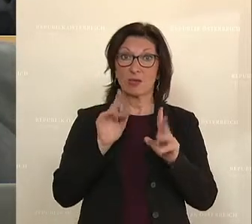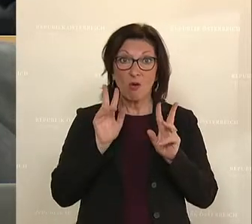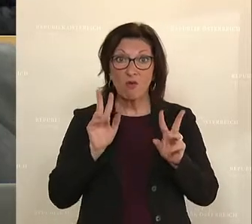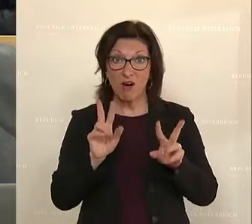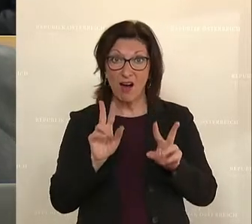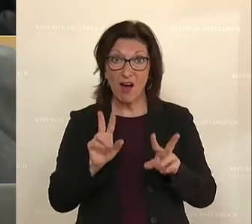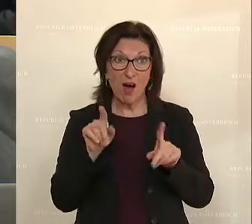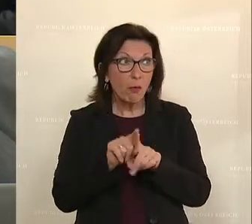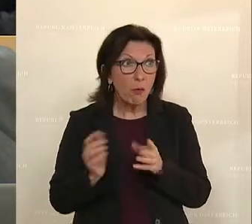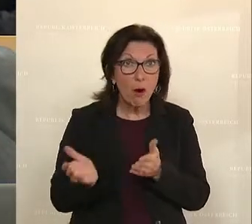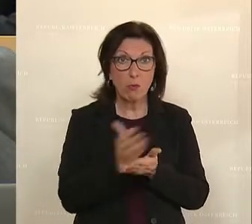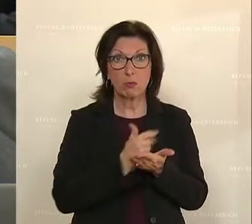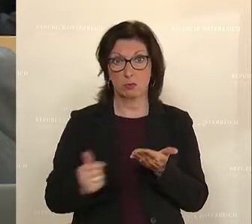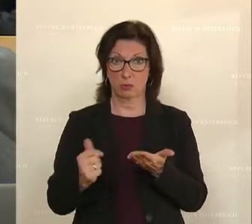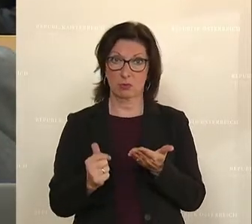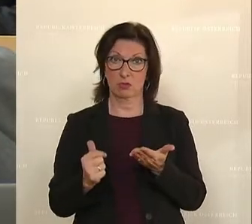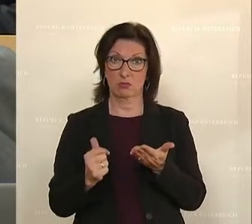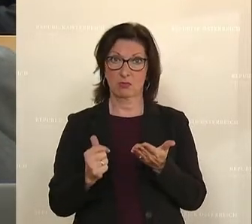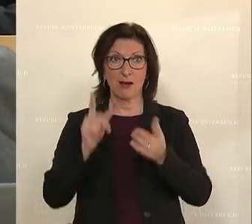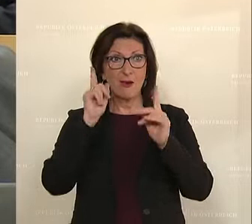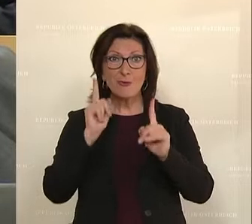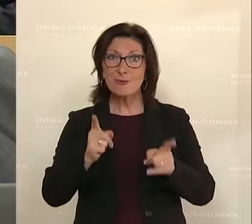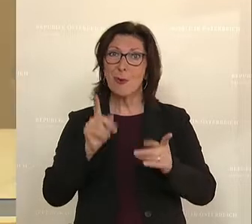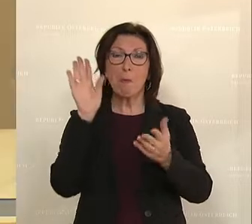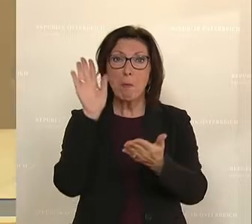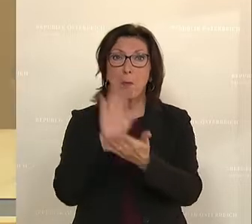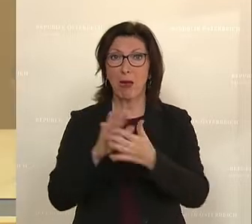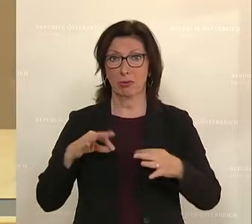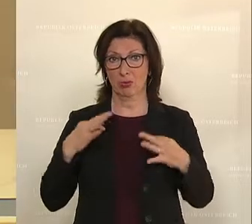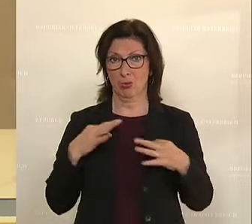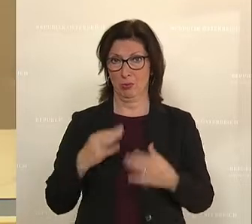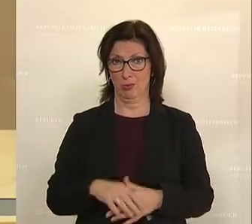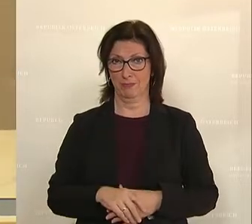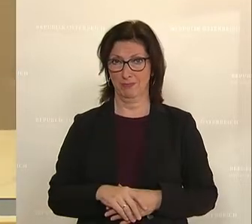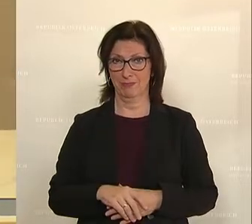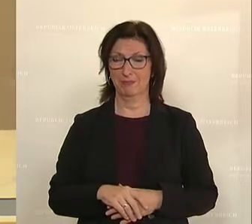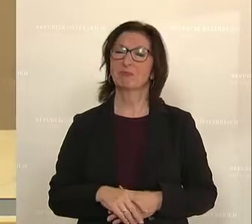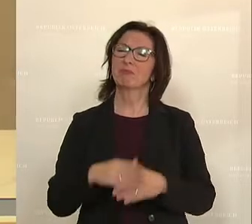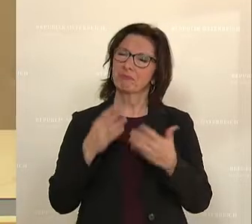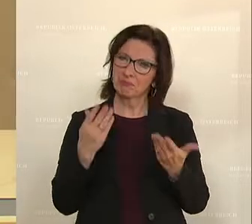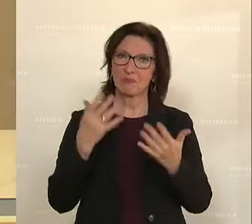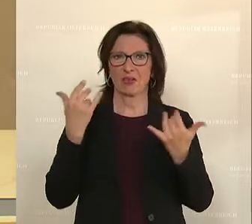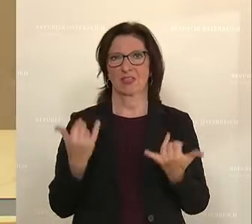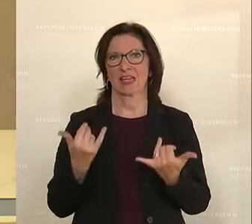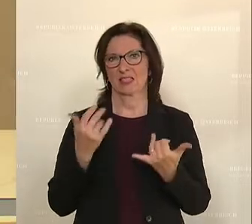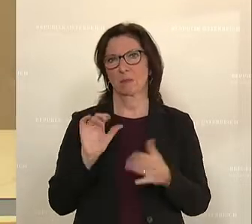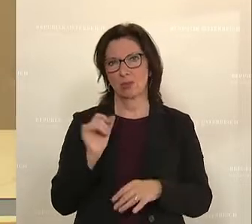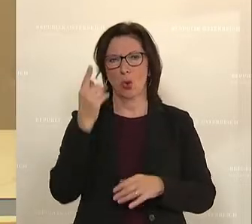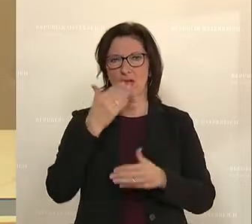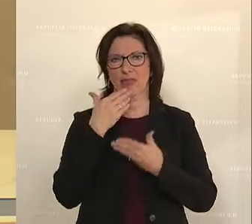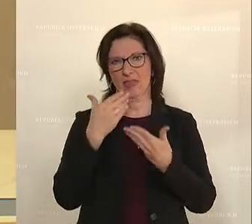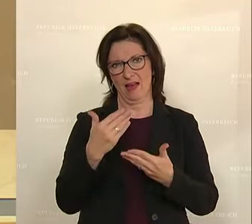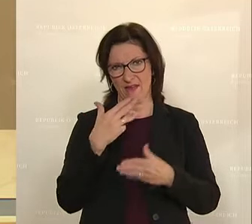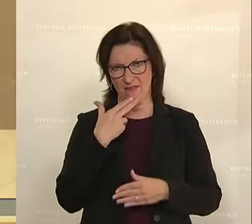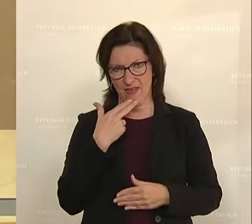angenommen werden, unter dem Motto gesund bleiben bitte, also es auch tun. Und an dieser Stelle möchte ich mich vor allem bedanken bei den